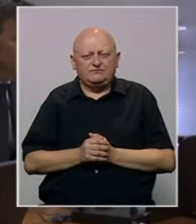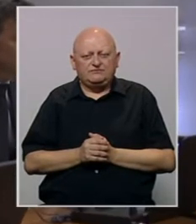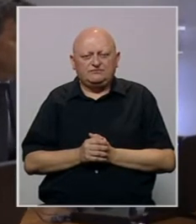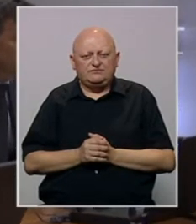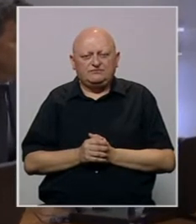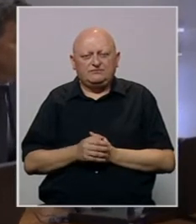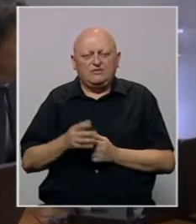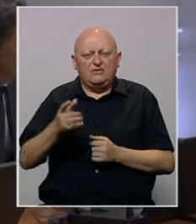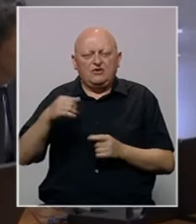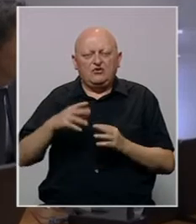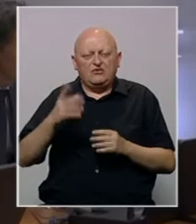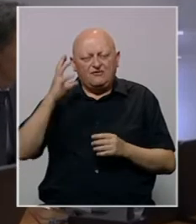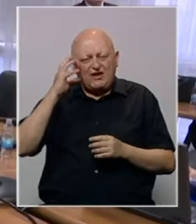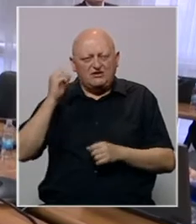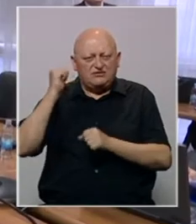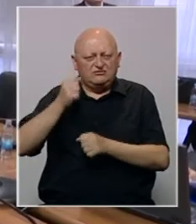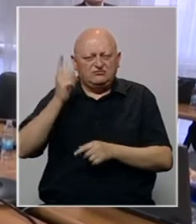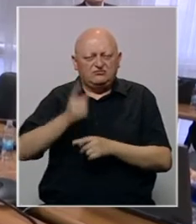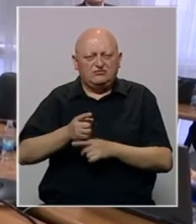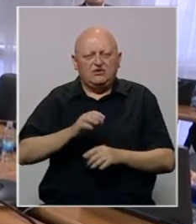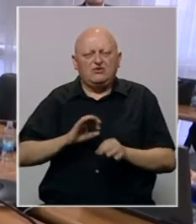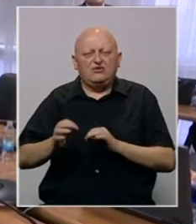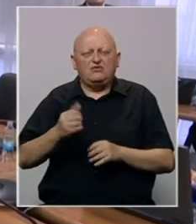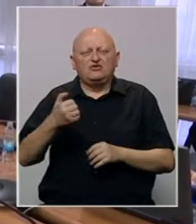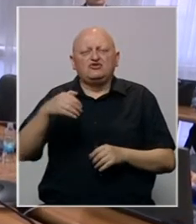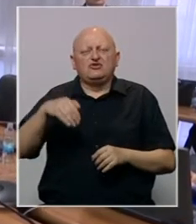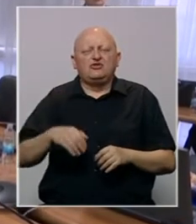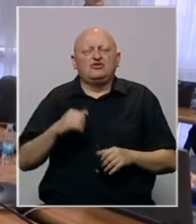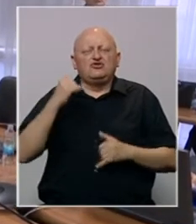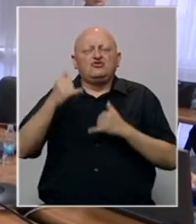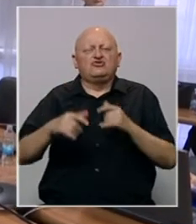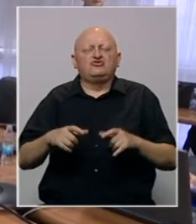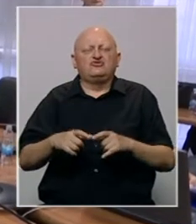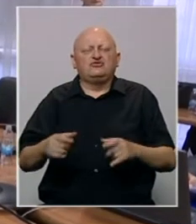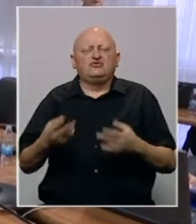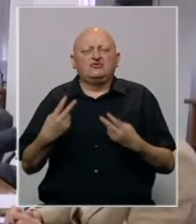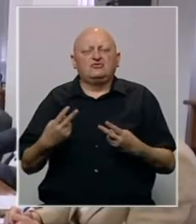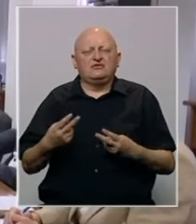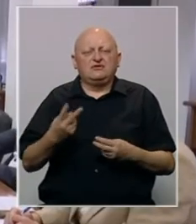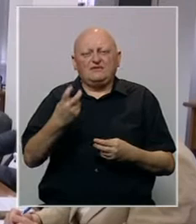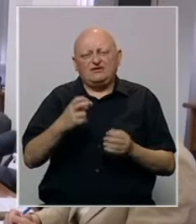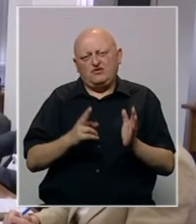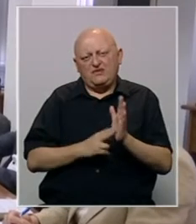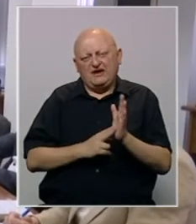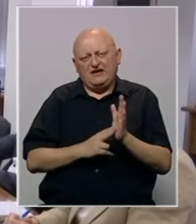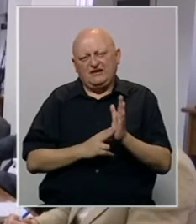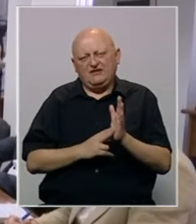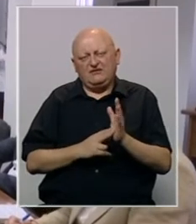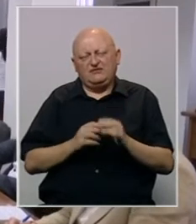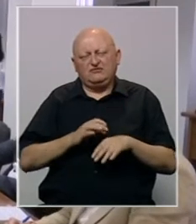U lipnju je federalna vlada donijela odluku te osigurala 100 tisuća turističkih vouchera u vrijednosti od po 200 maraka.